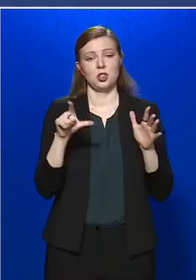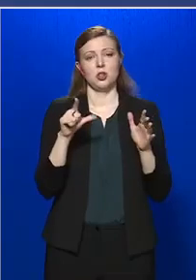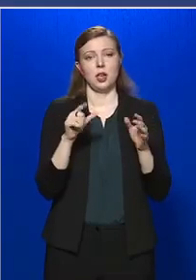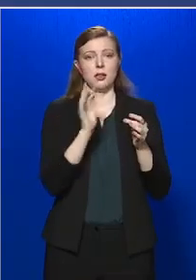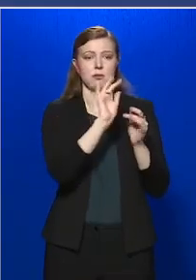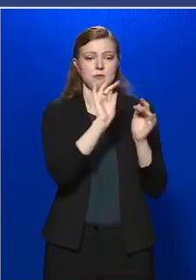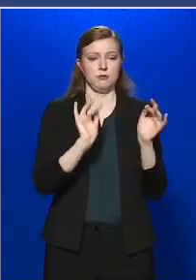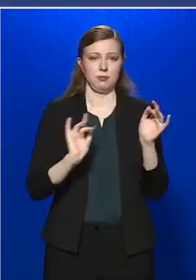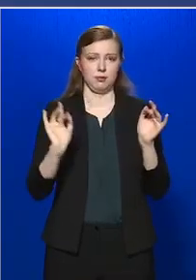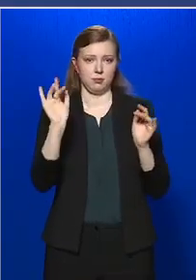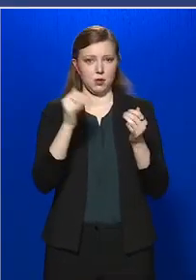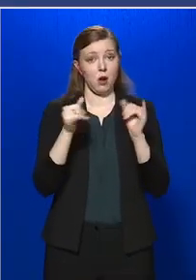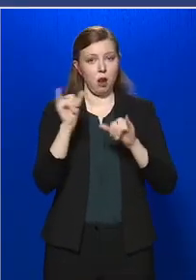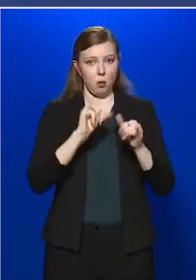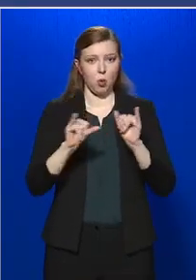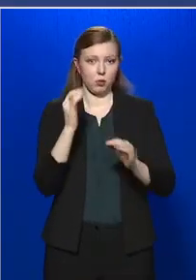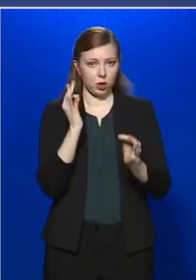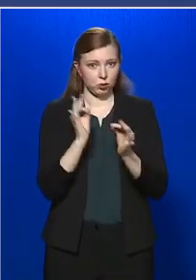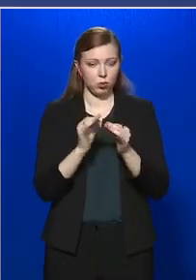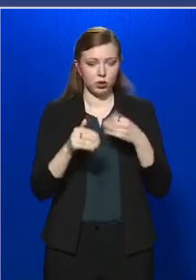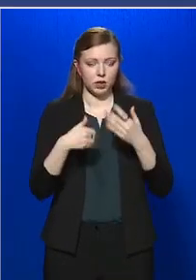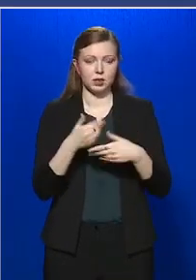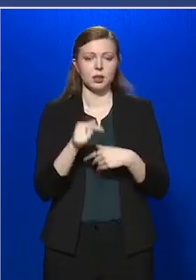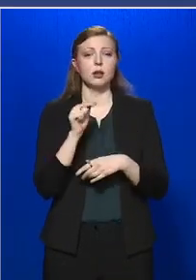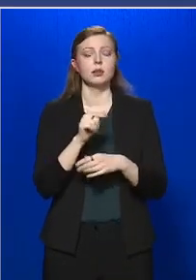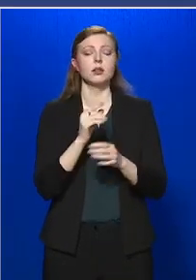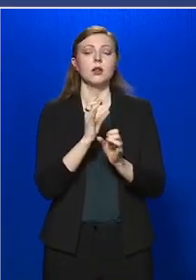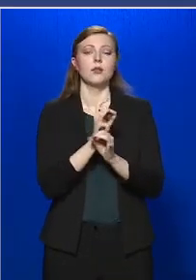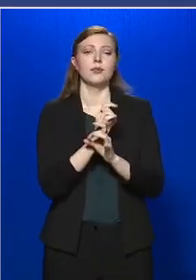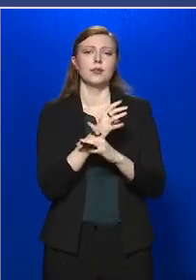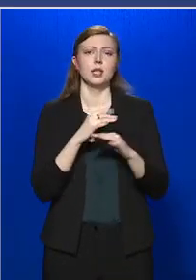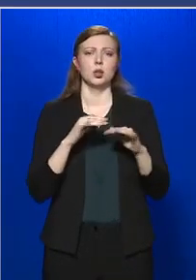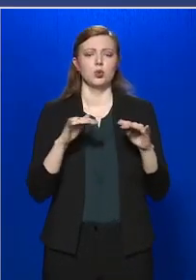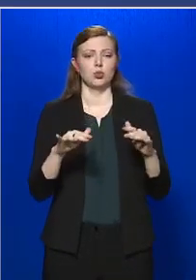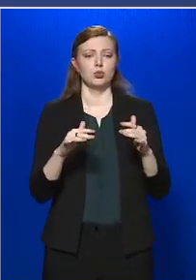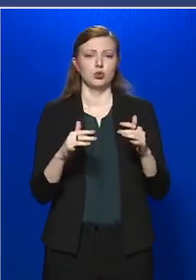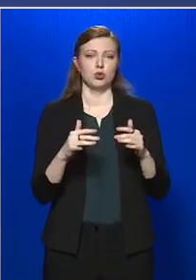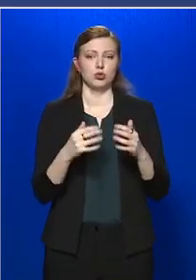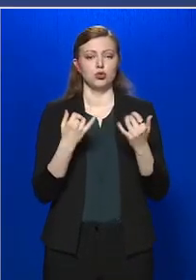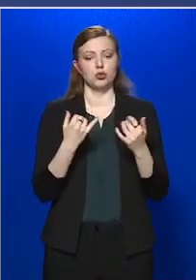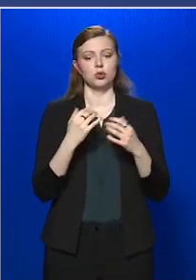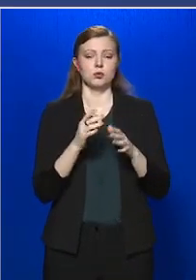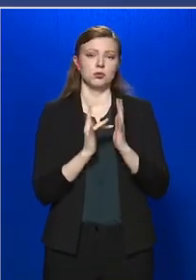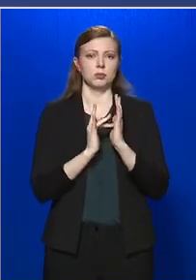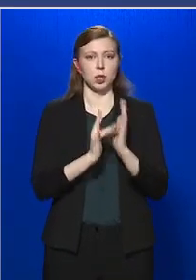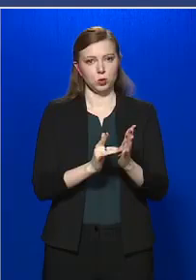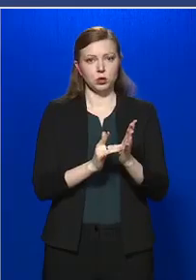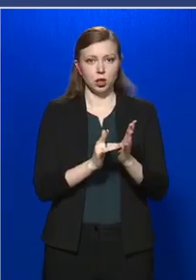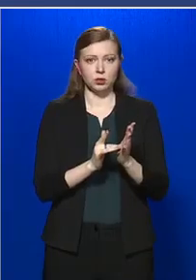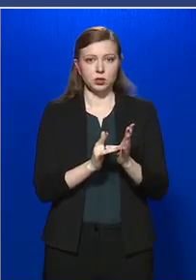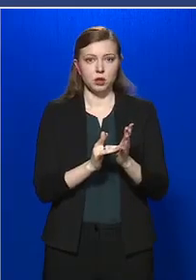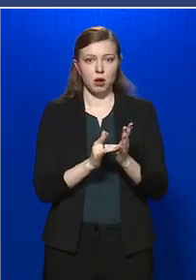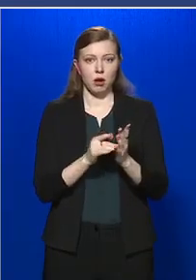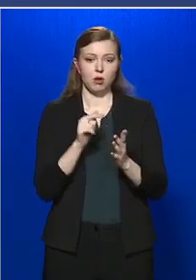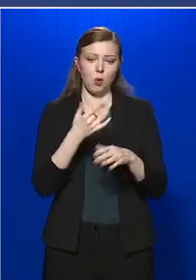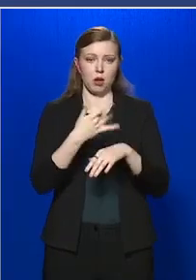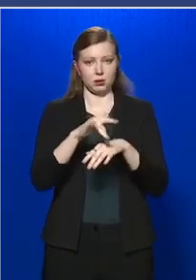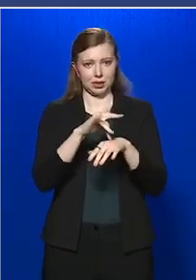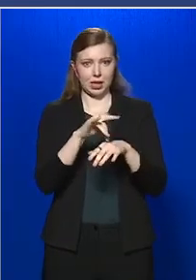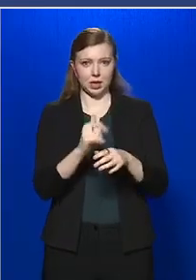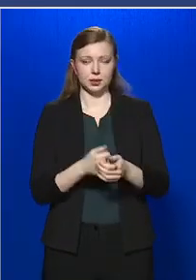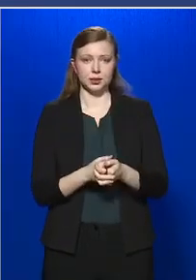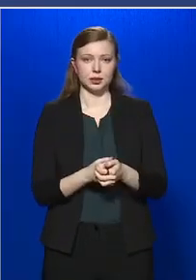laboratóriumban zajlik, az a vírus jelenlétének a kimutatását szolgáló tesztek.